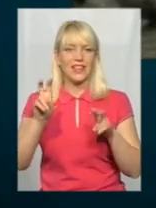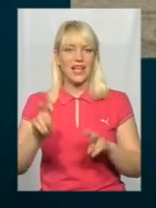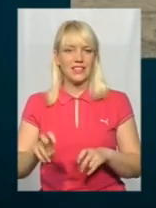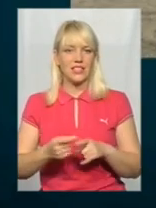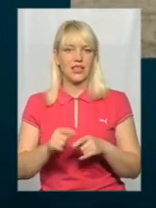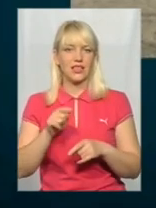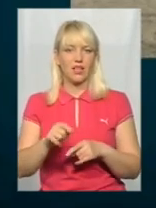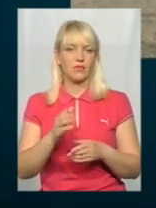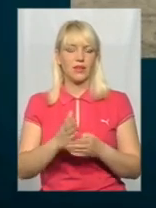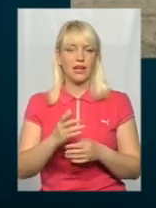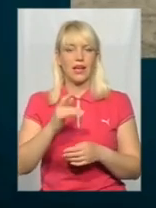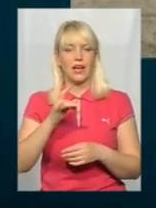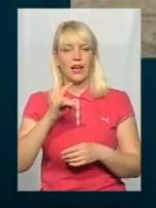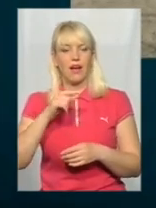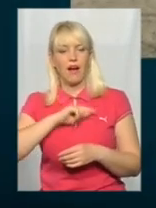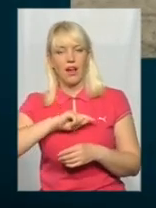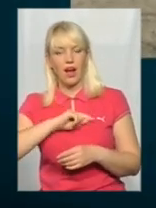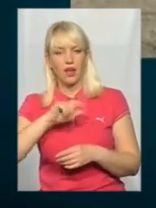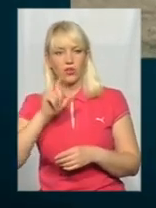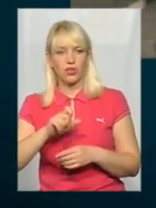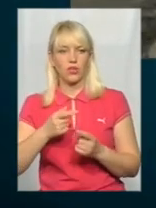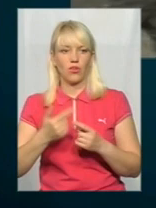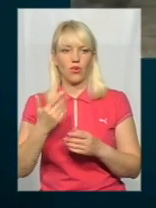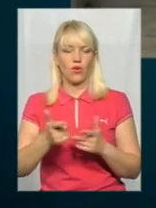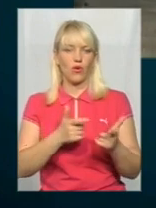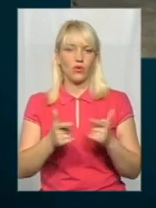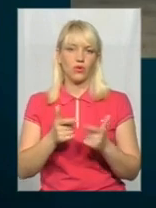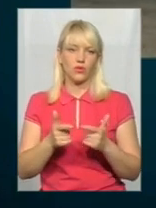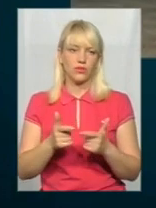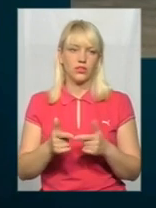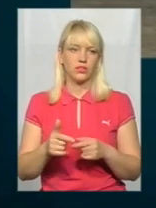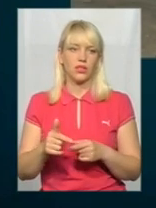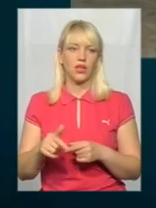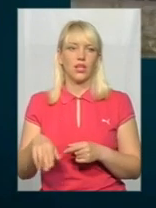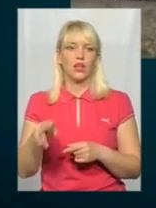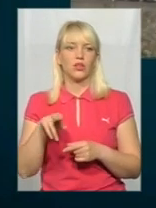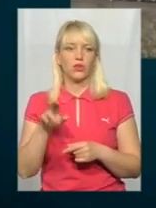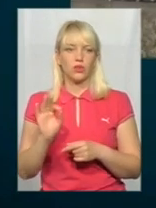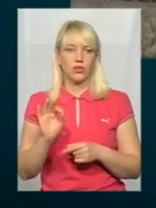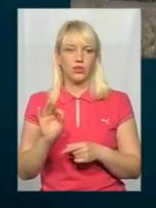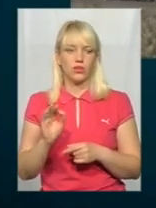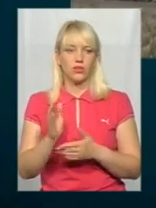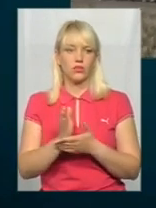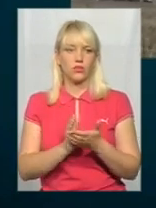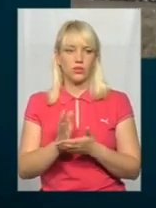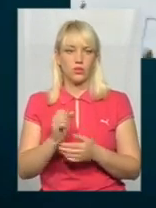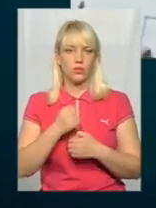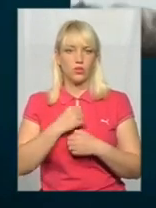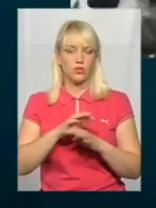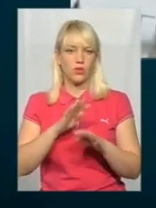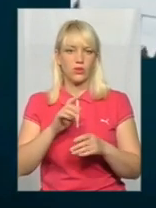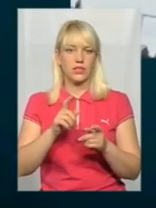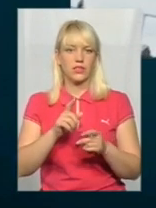інші риси характеру людини, взагалі його морально-психологічна готовність до служби в Збройних Силах